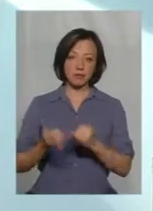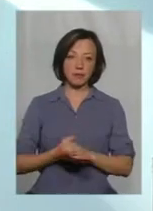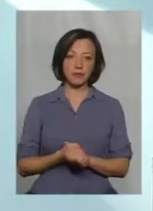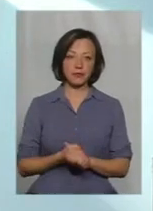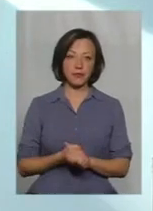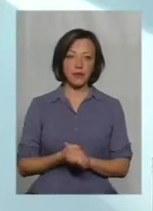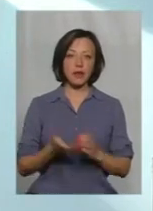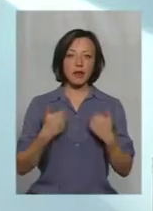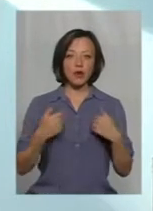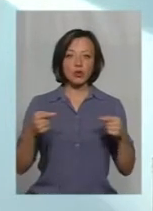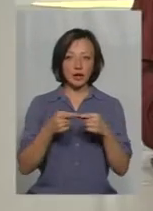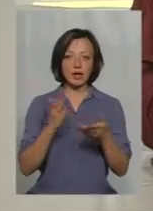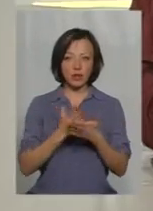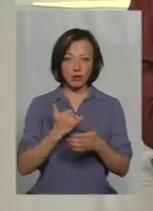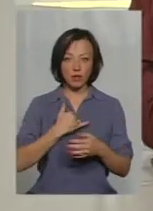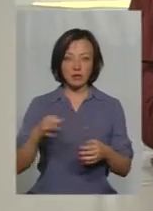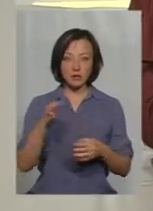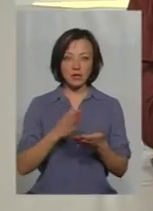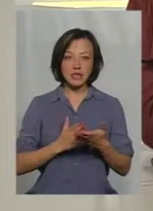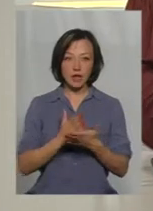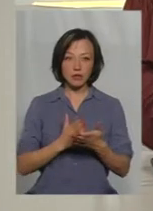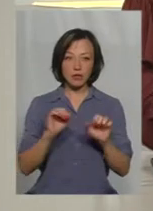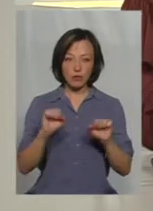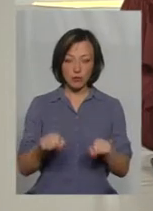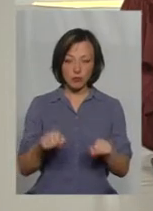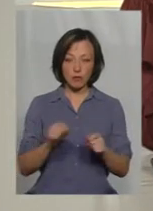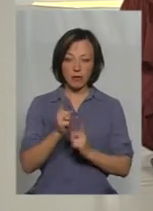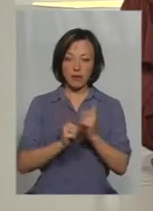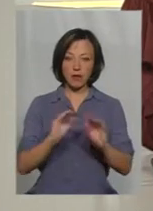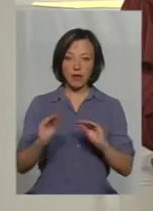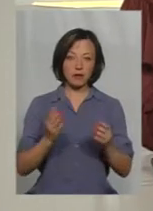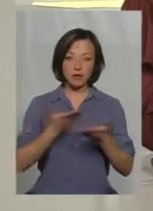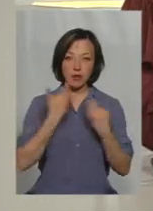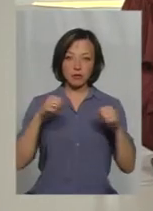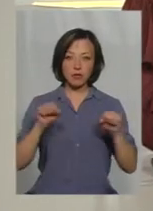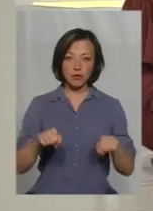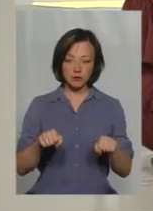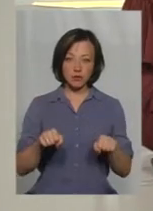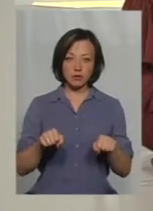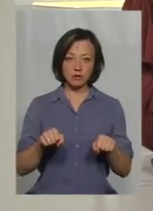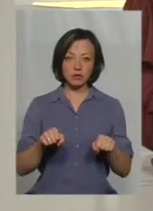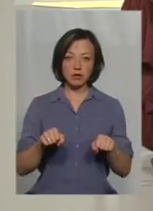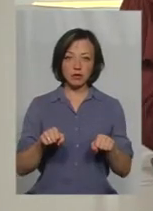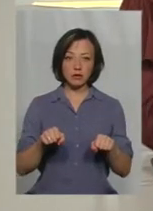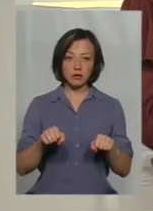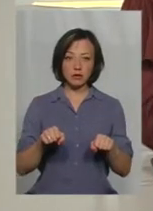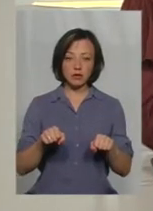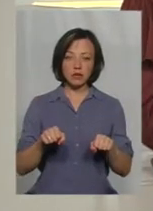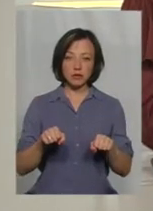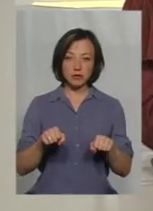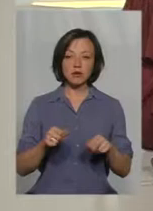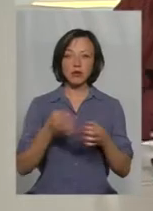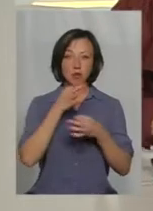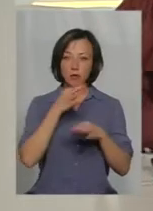Все ж таки, я уточню, то є у нас в області сервіси, які можуть переобладнати, наприклад, якщо немає можливості… Люба компанія,